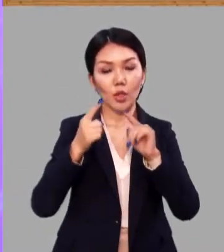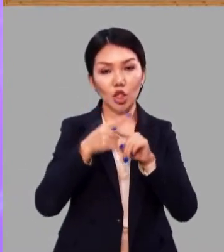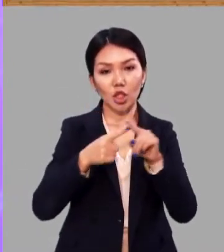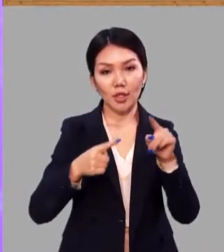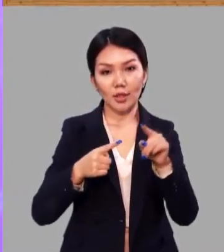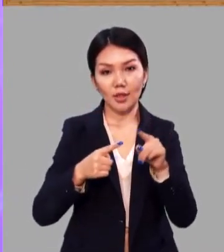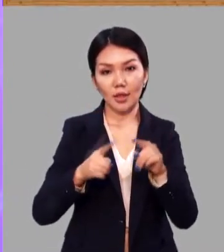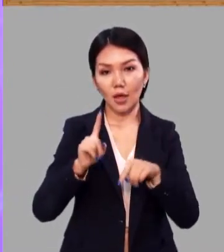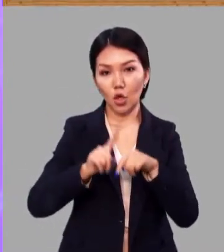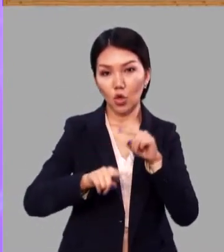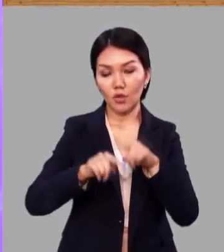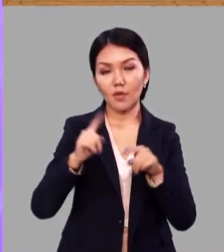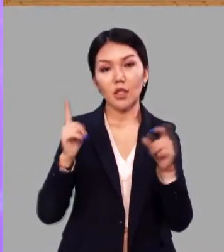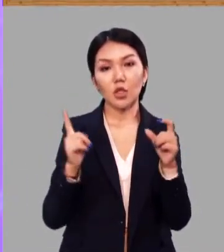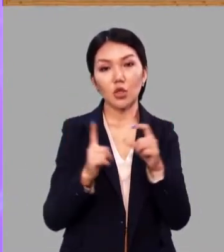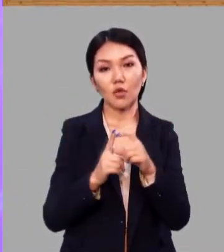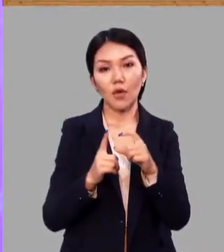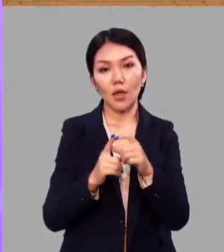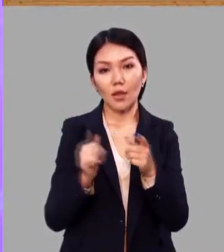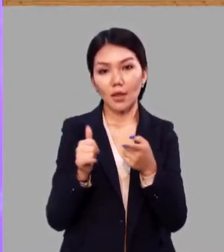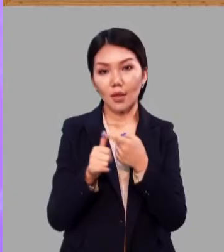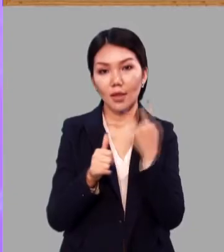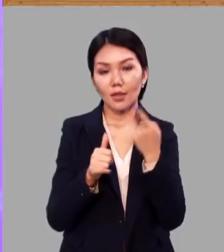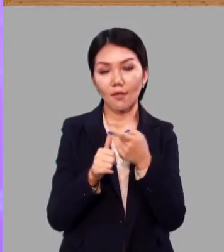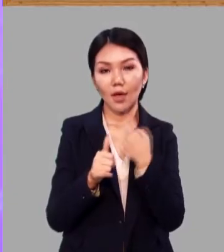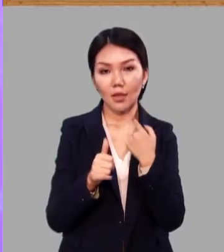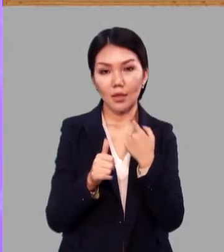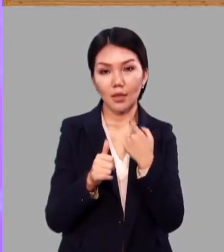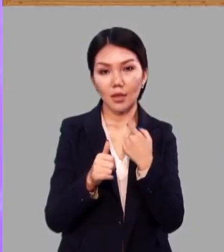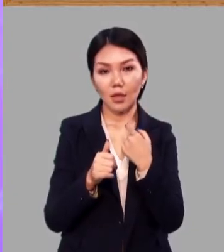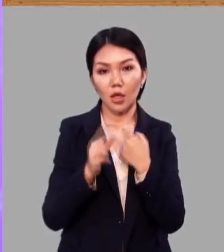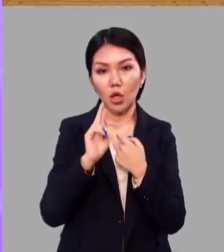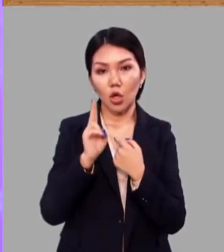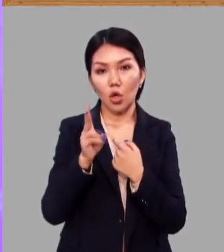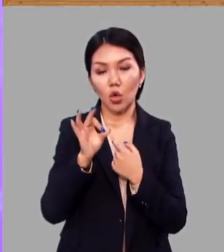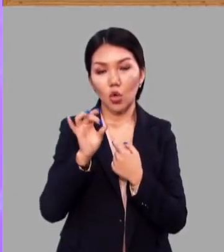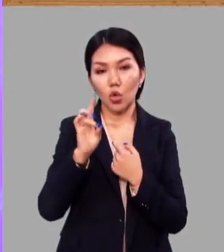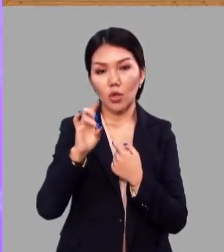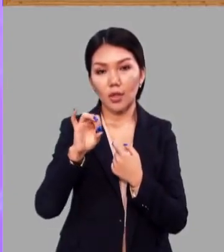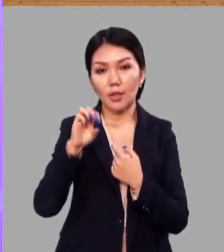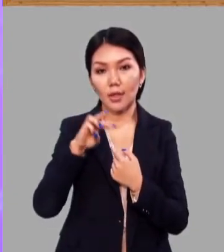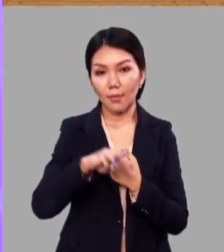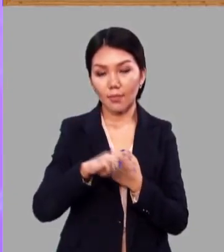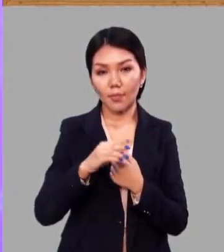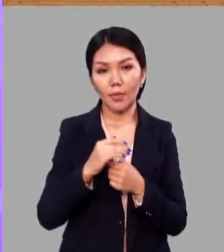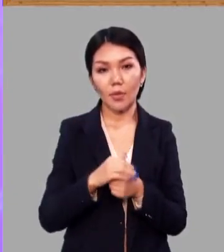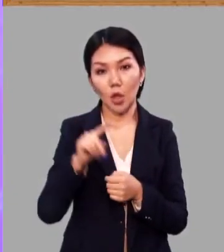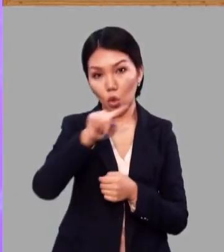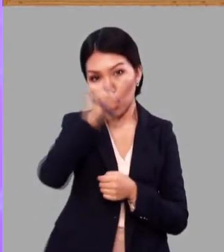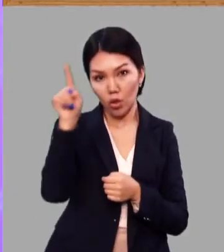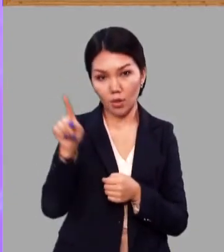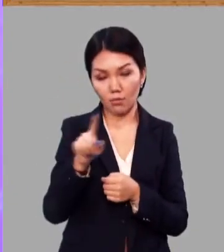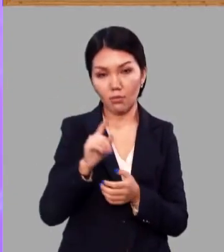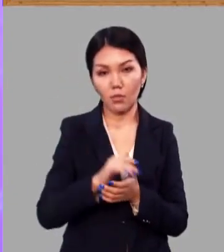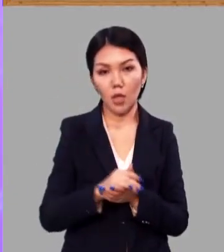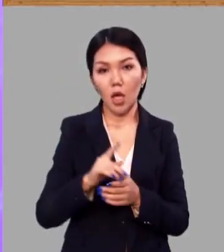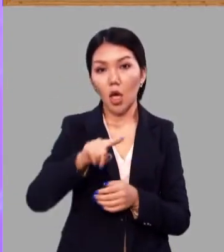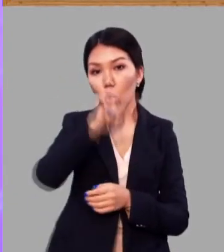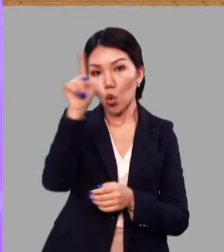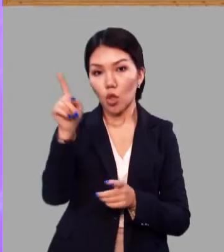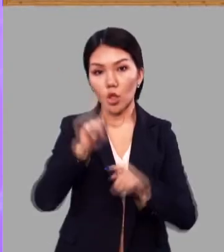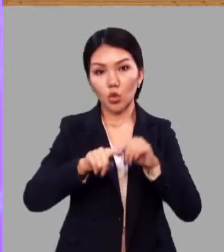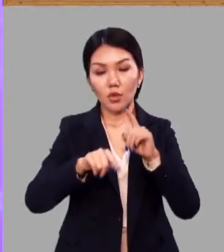общая часть родственных слов называется корнем. Корни